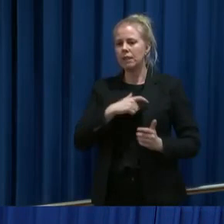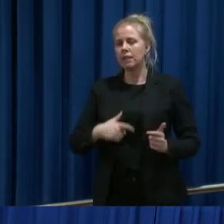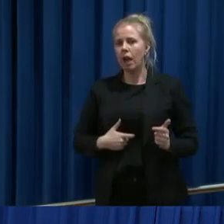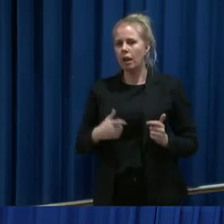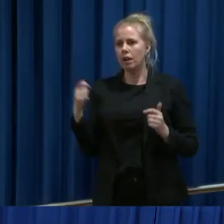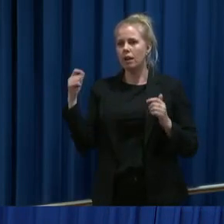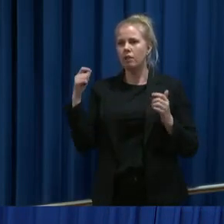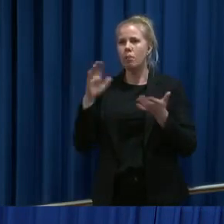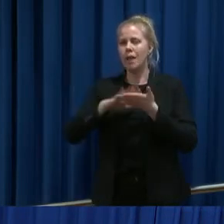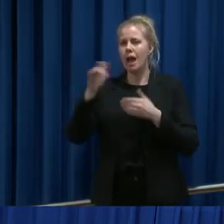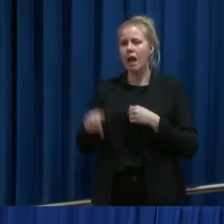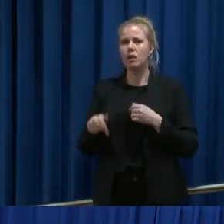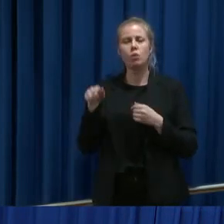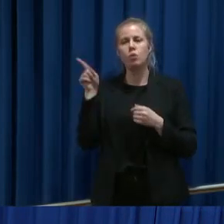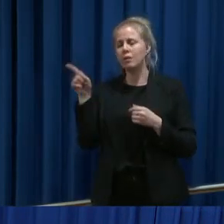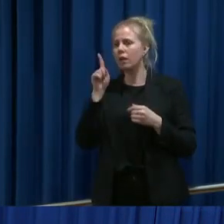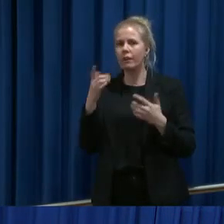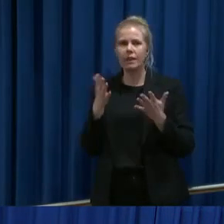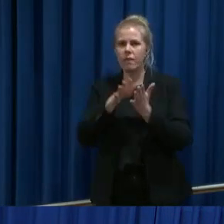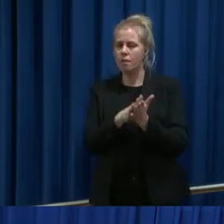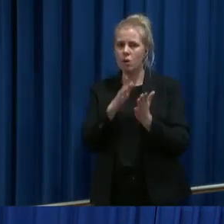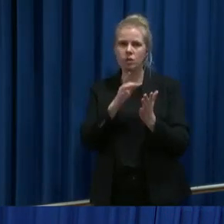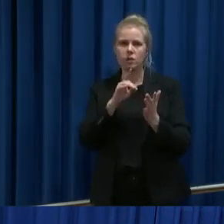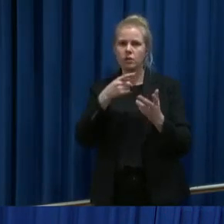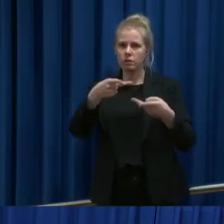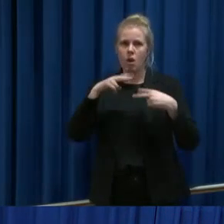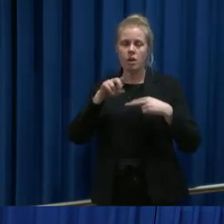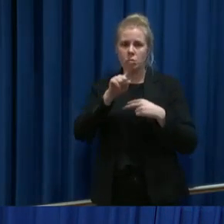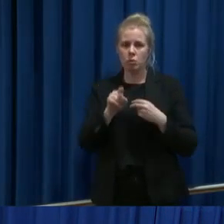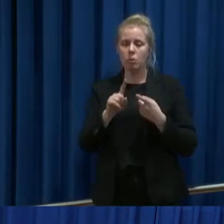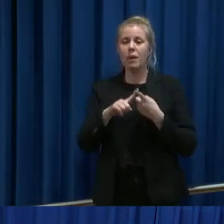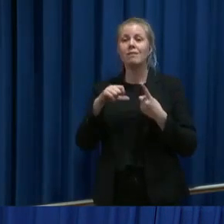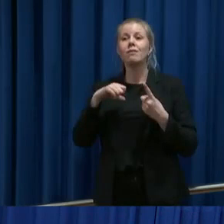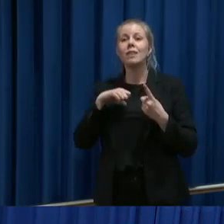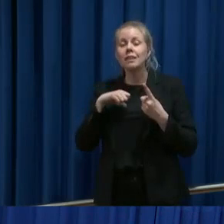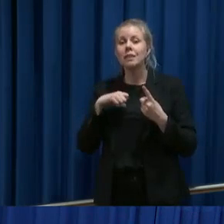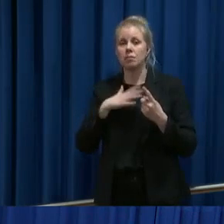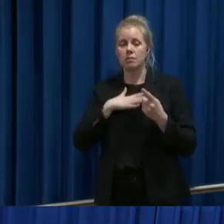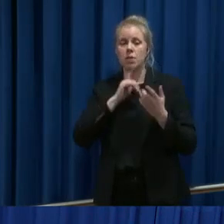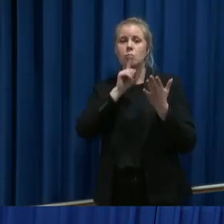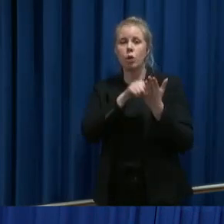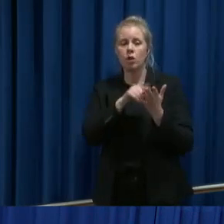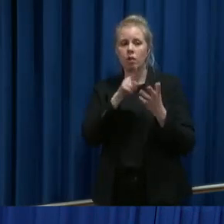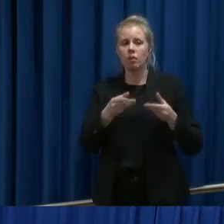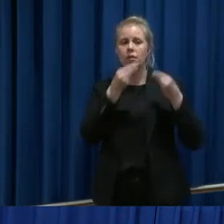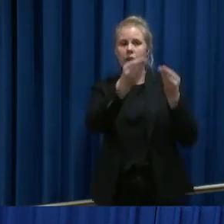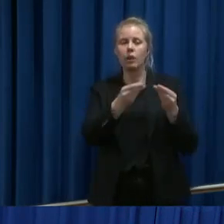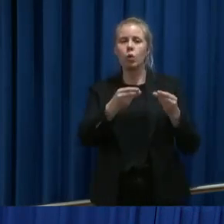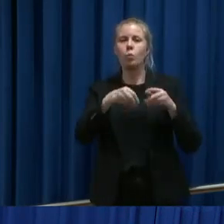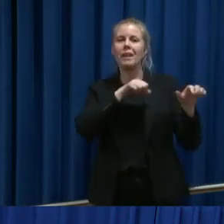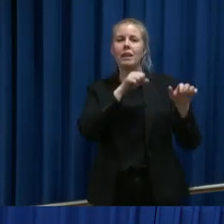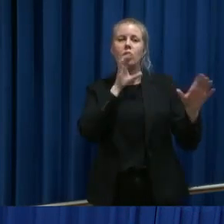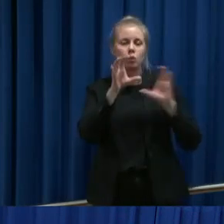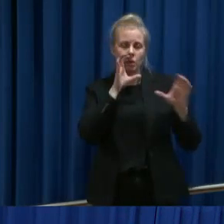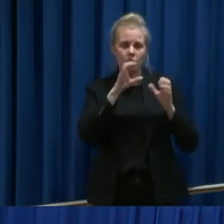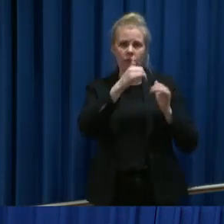svarer ikke på spørsmål i plenum her nå, men spørsmål til henne kan rettes til kommunikasjonsavdelingen i justisedepartementet, og